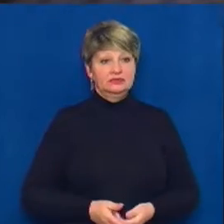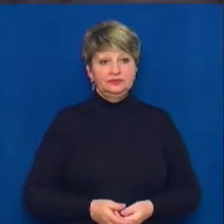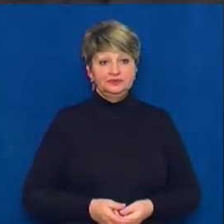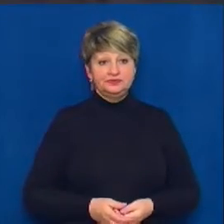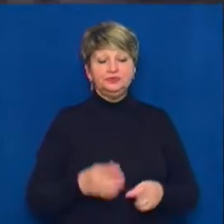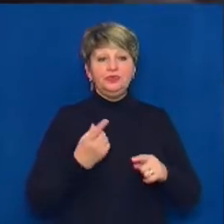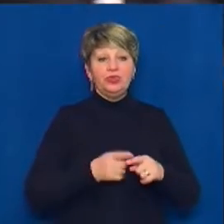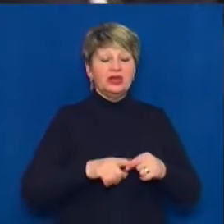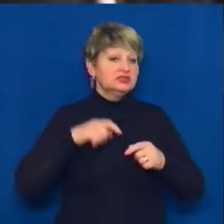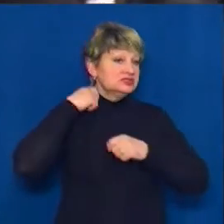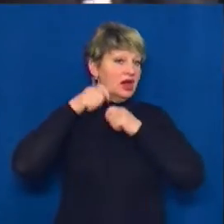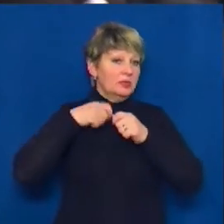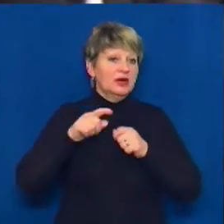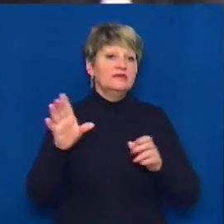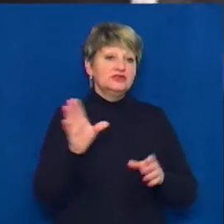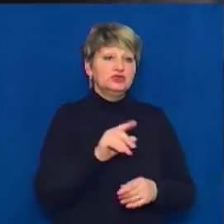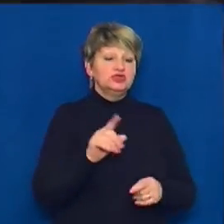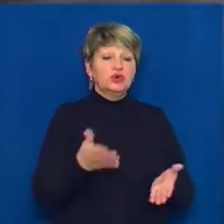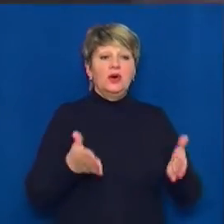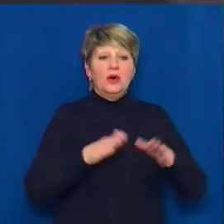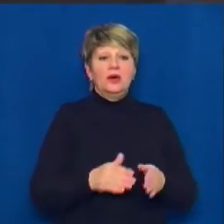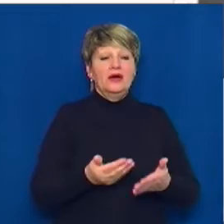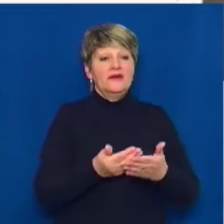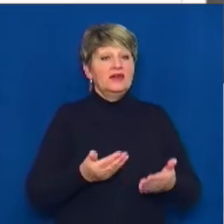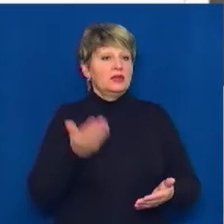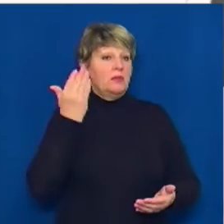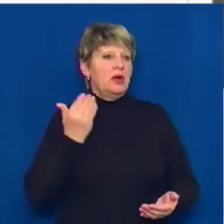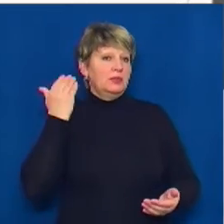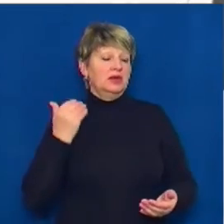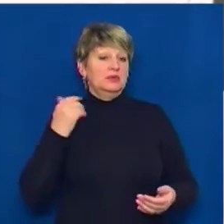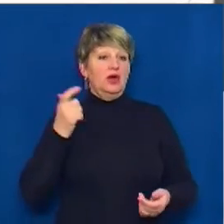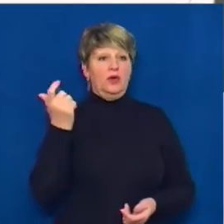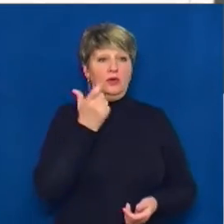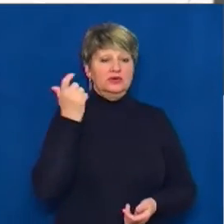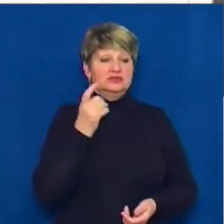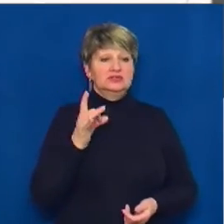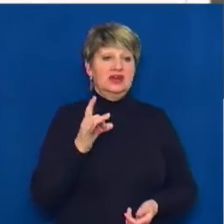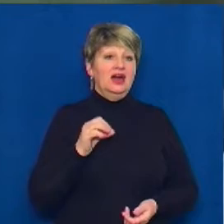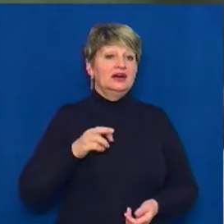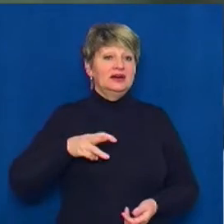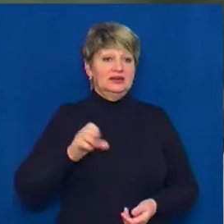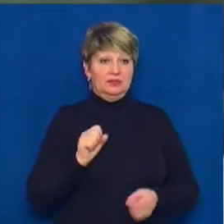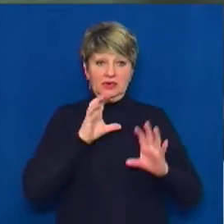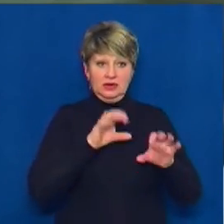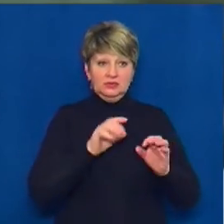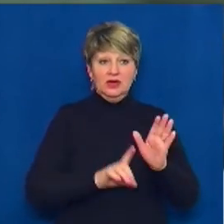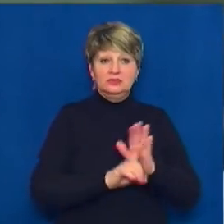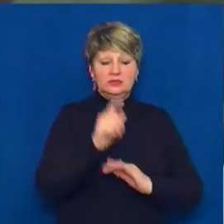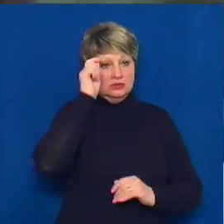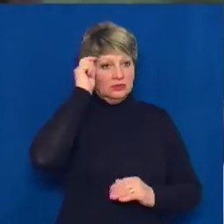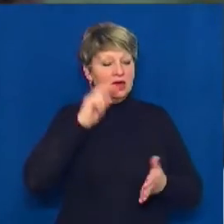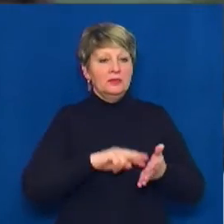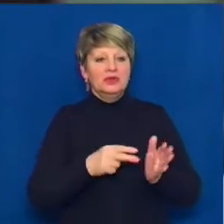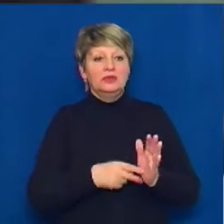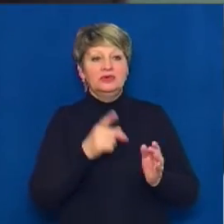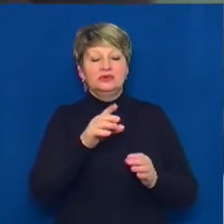Цей повідок – усе, що залишилося від попередніх господарів Рема, говорить черкасець Сергій Залізняк. Спочатку чоловік планував